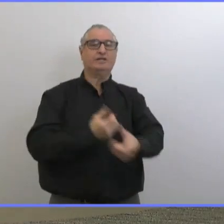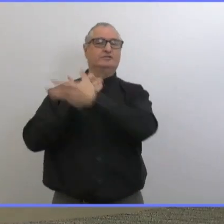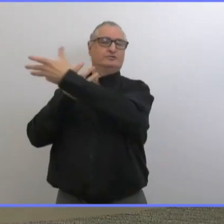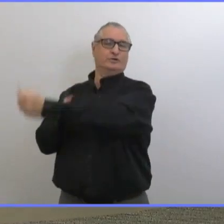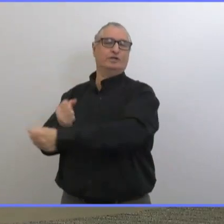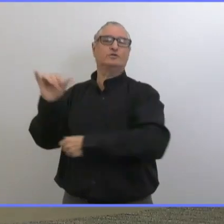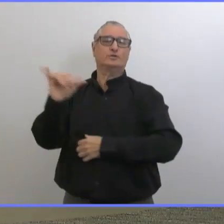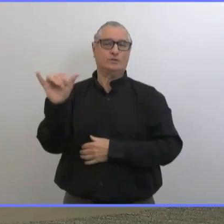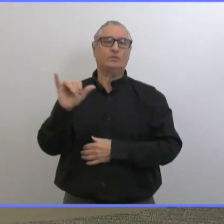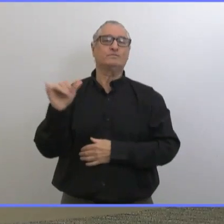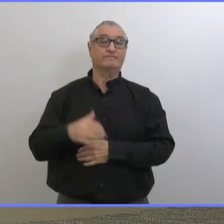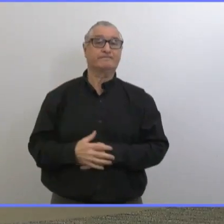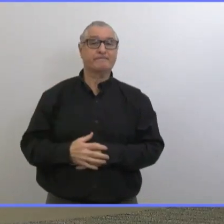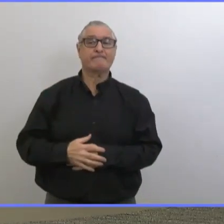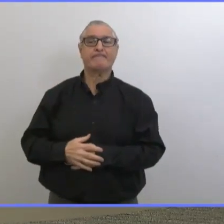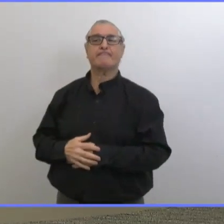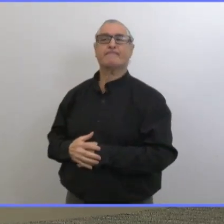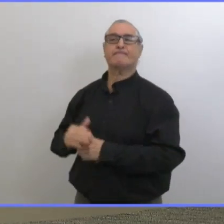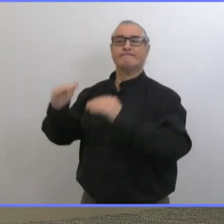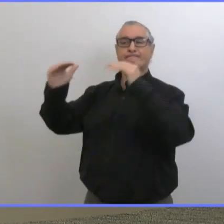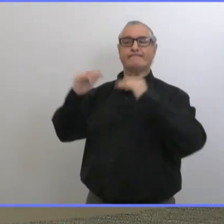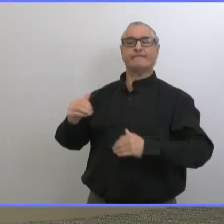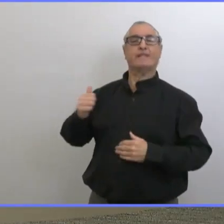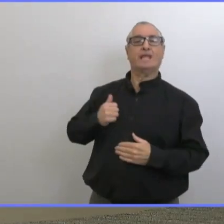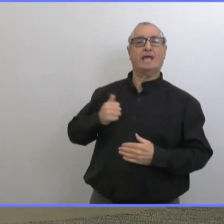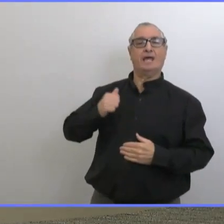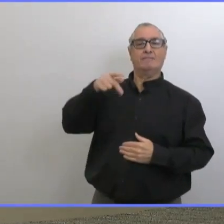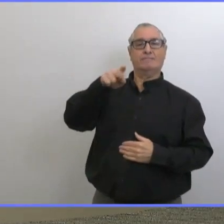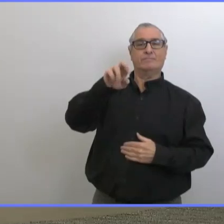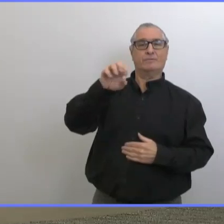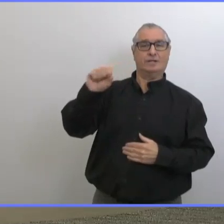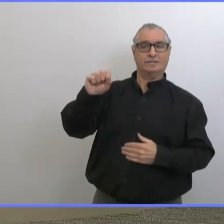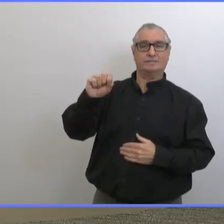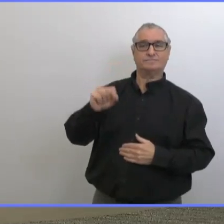équipe. De la presse canadienne, Steve.